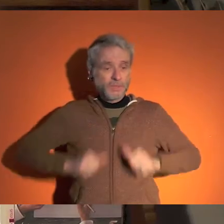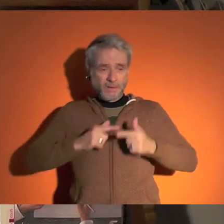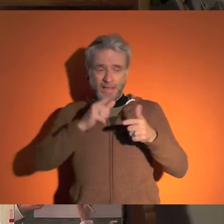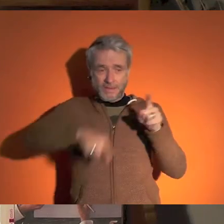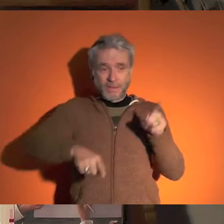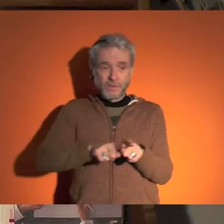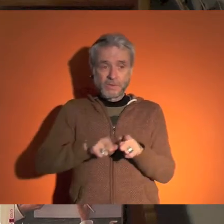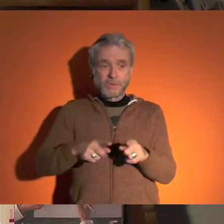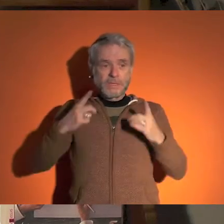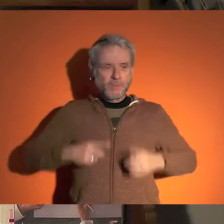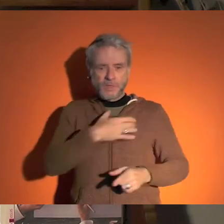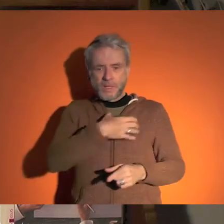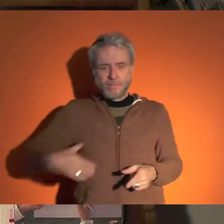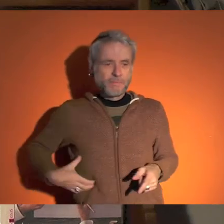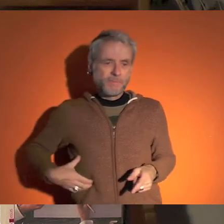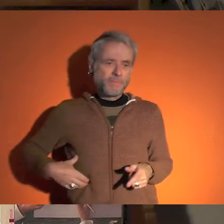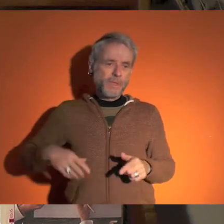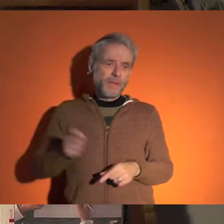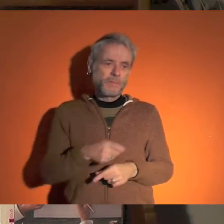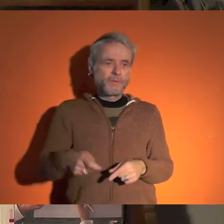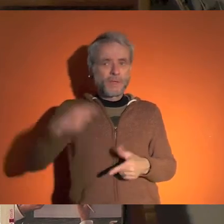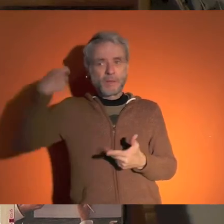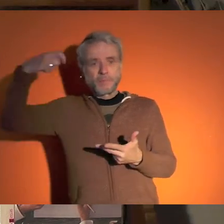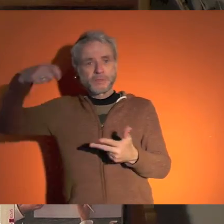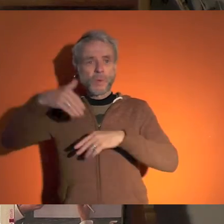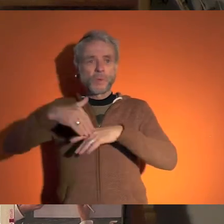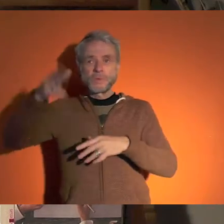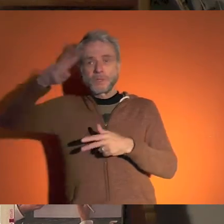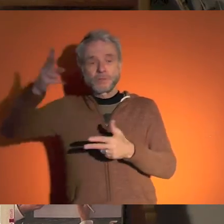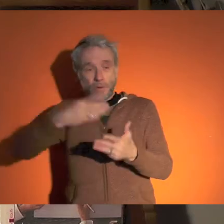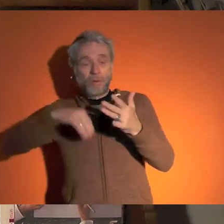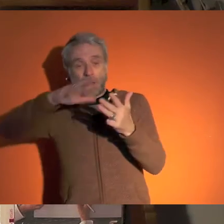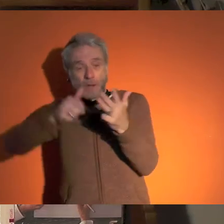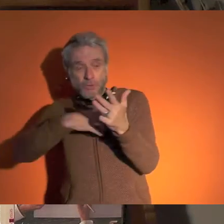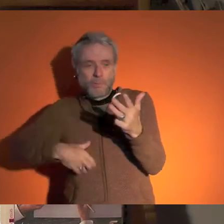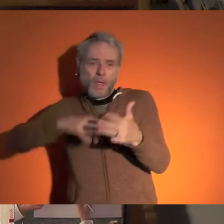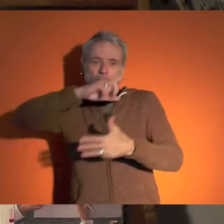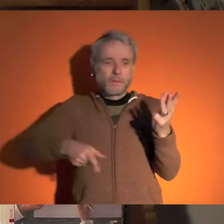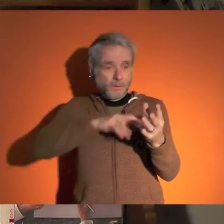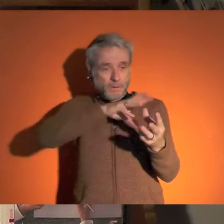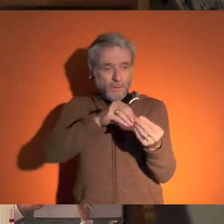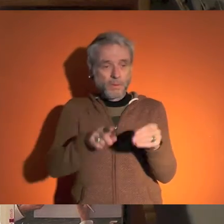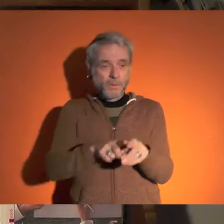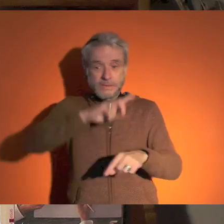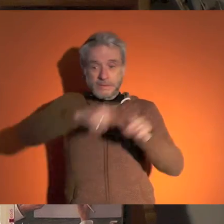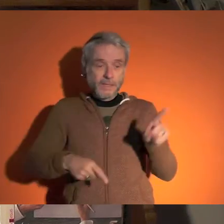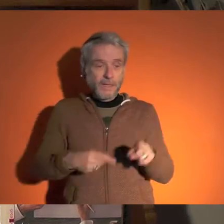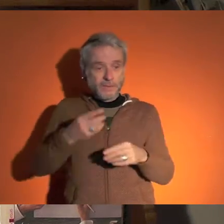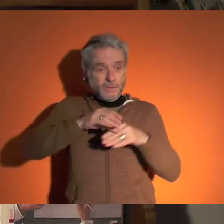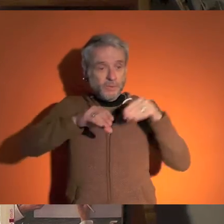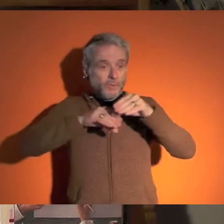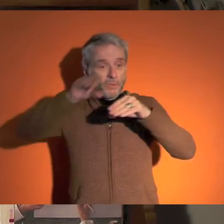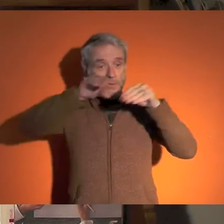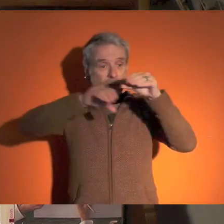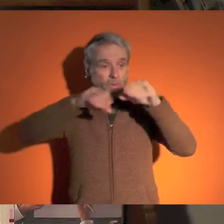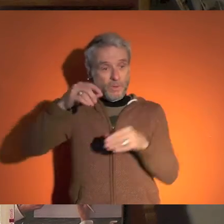cumul des mandats et en même temps, on ne peut plus être député-maire, mais il ne faut pas non plus être président du conseil régional et adjoint